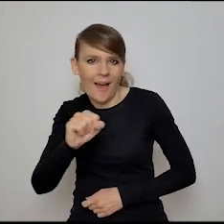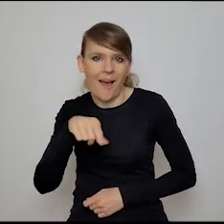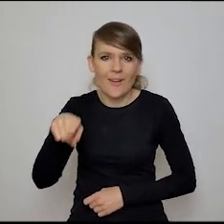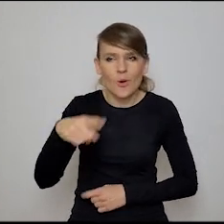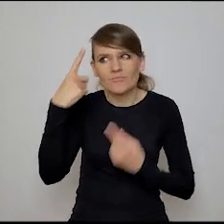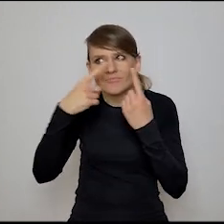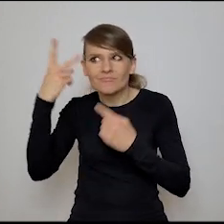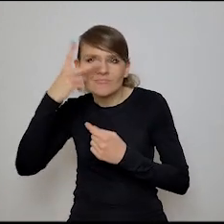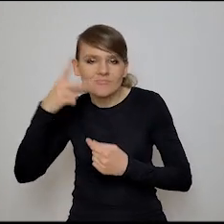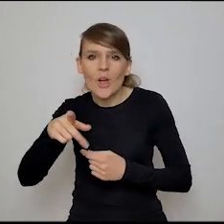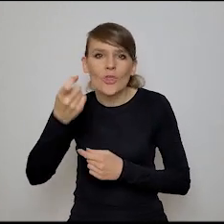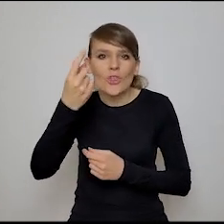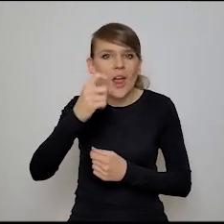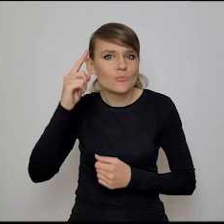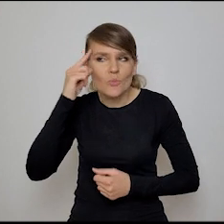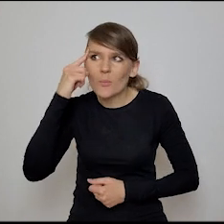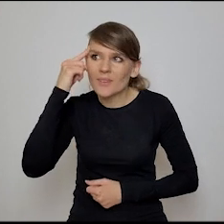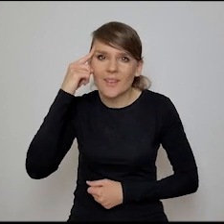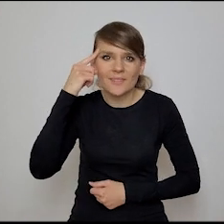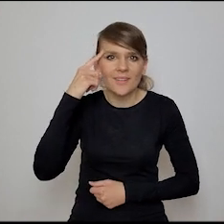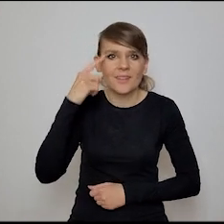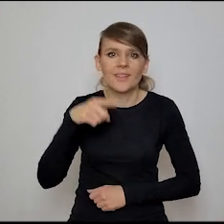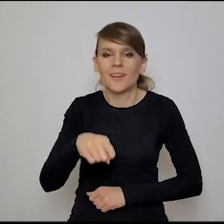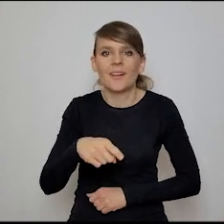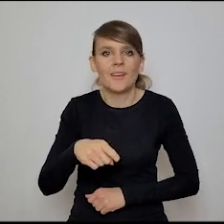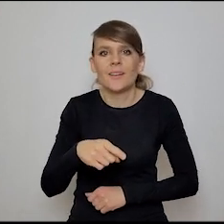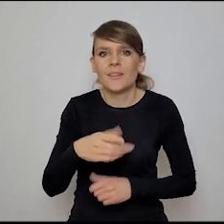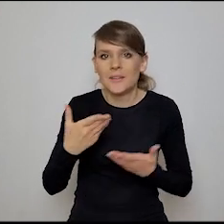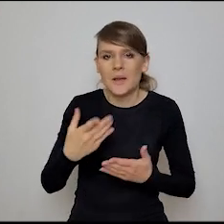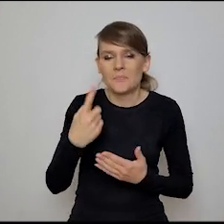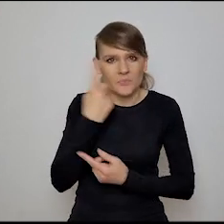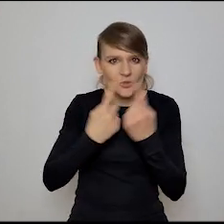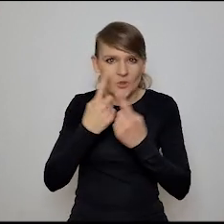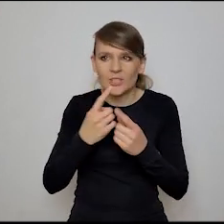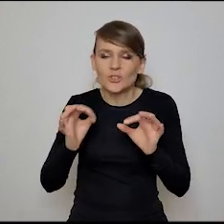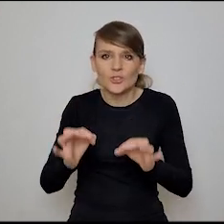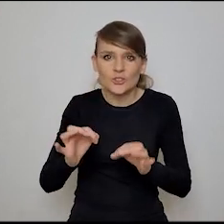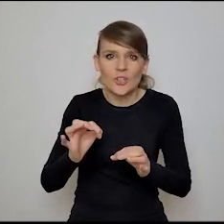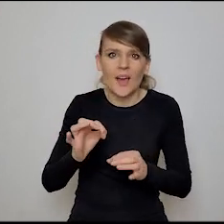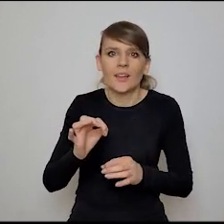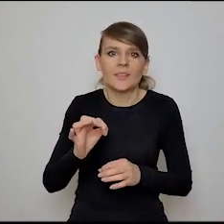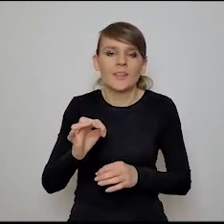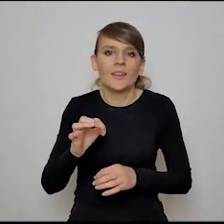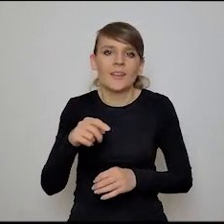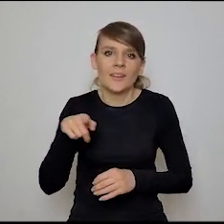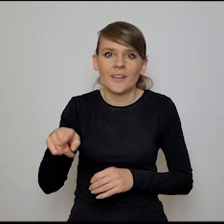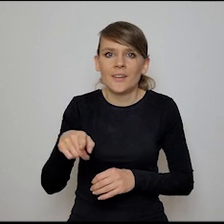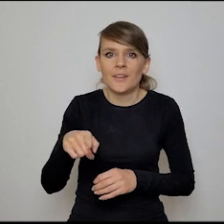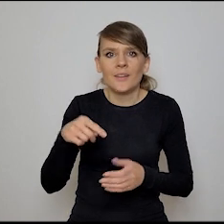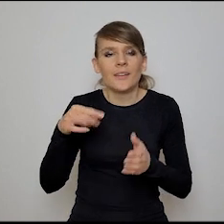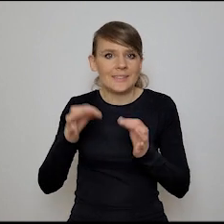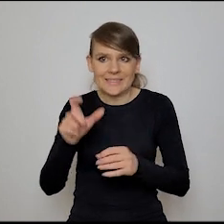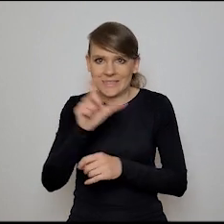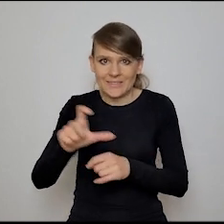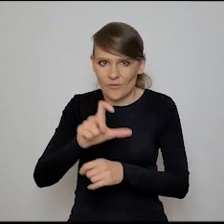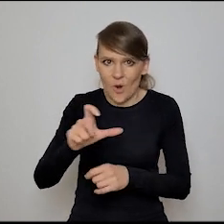przypomnieniem sobie, że na przykład taki Heidegger generalnie, myślę, że dzisiaj gdyby żył, to byłby zdecydowanie fanem abstynencji